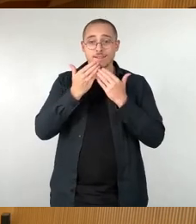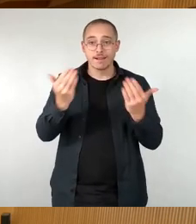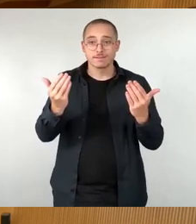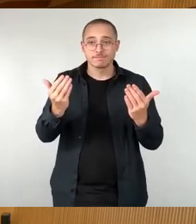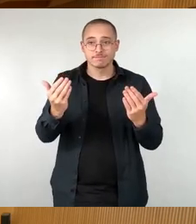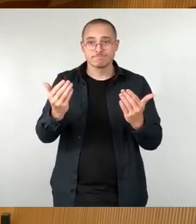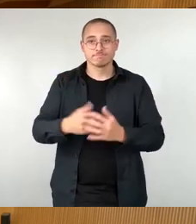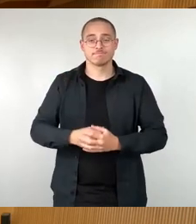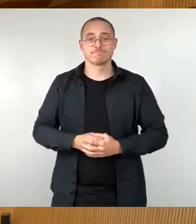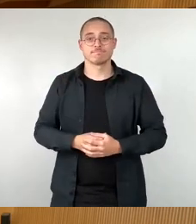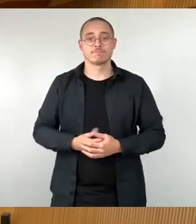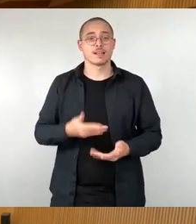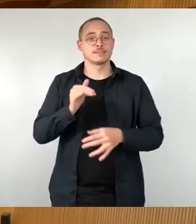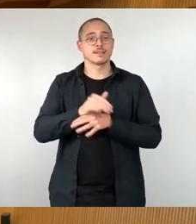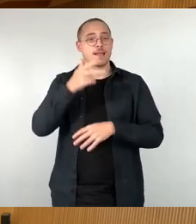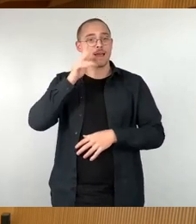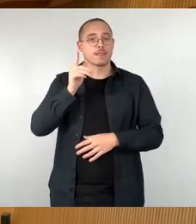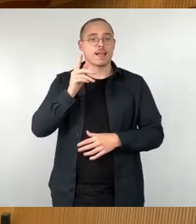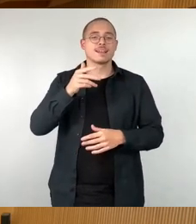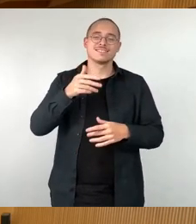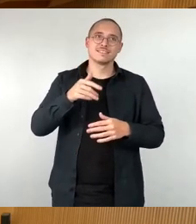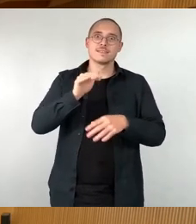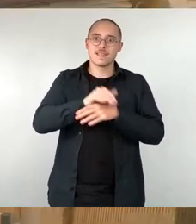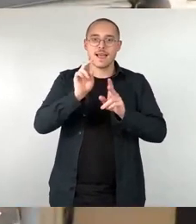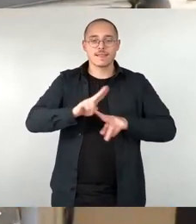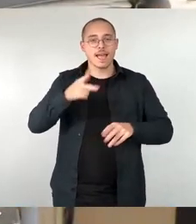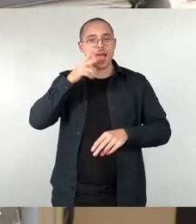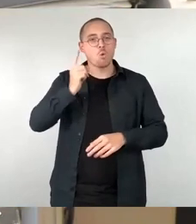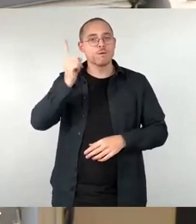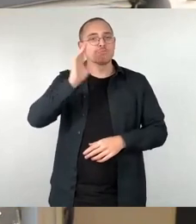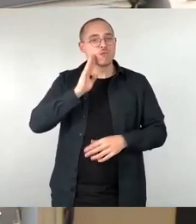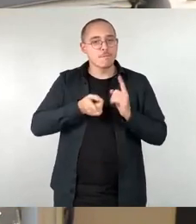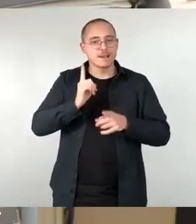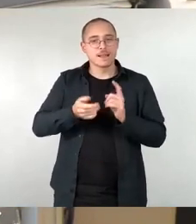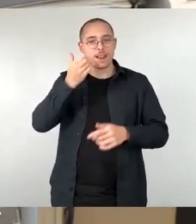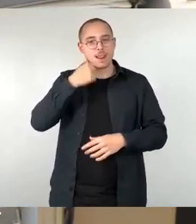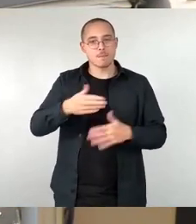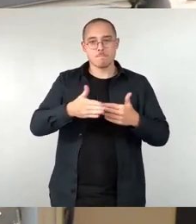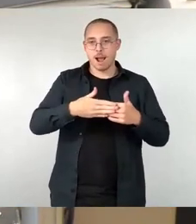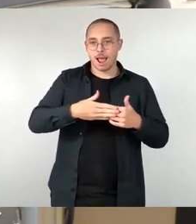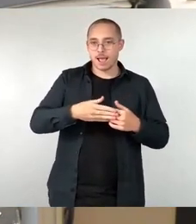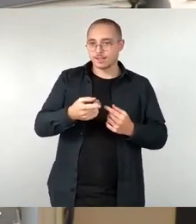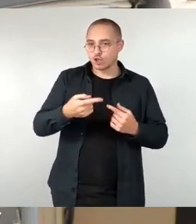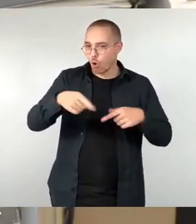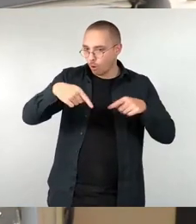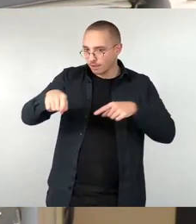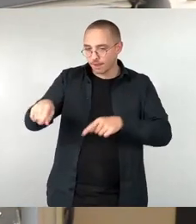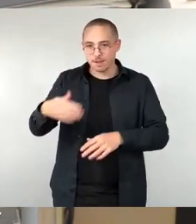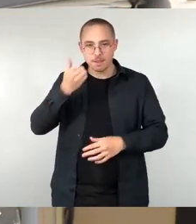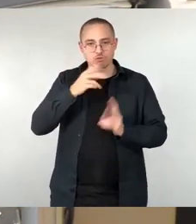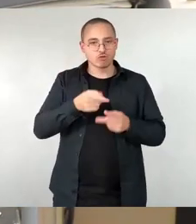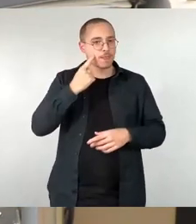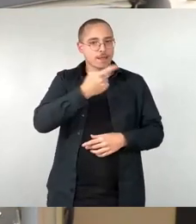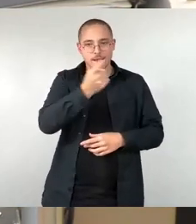Sehr geehrter Herr Oberbürgermeister, sehr geehrte Beigeordnete, sehr geehrte Stadträtinnen und Stadträte, liebe Menschen im Stream.